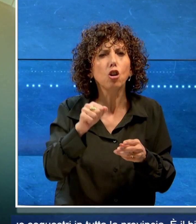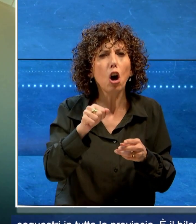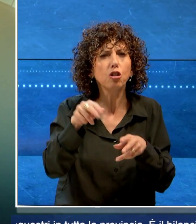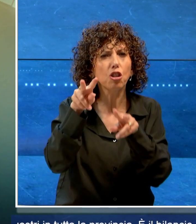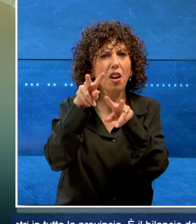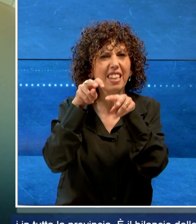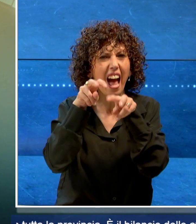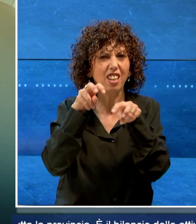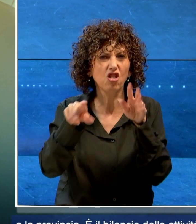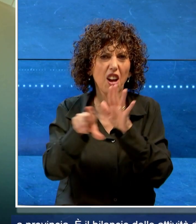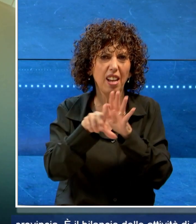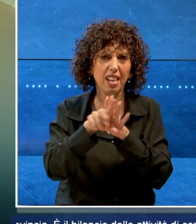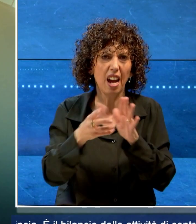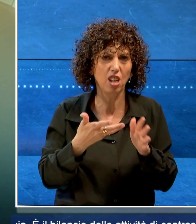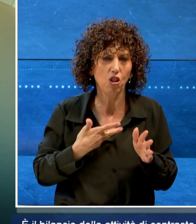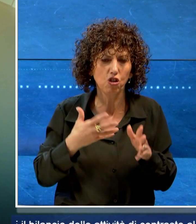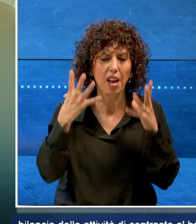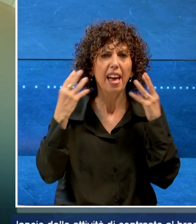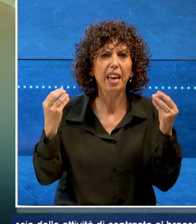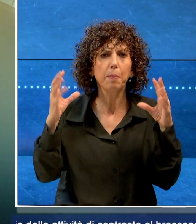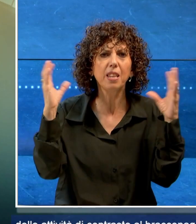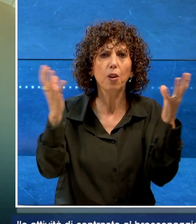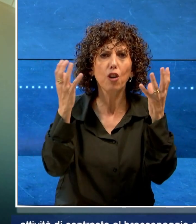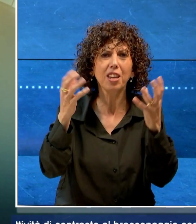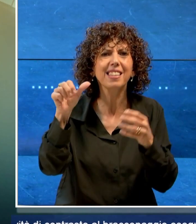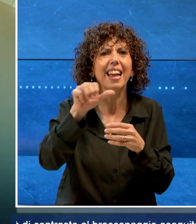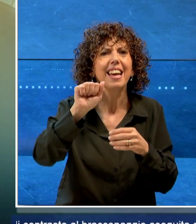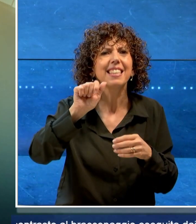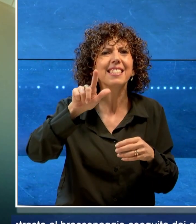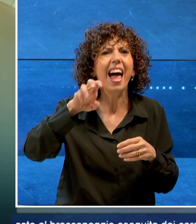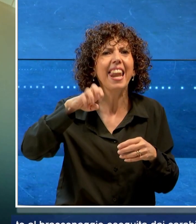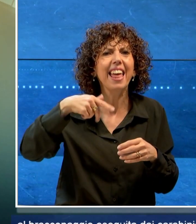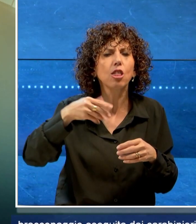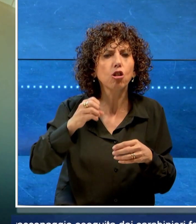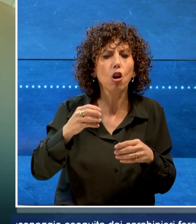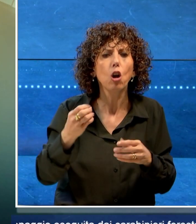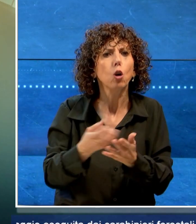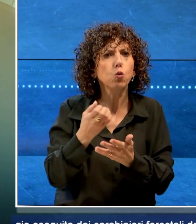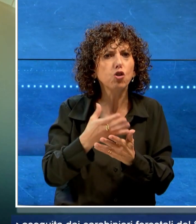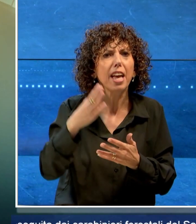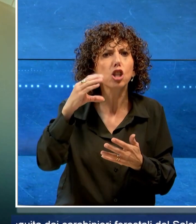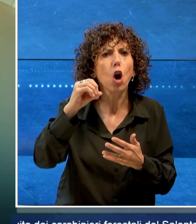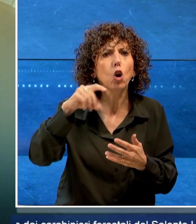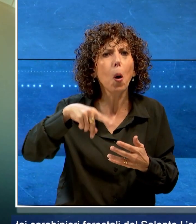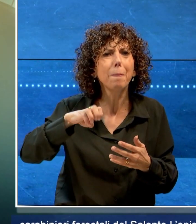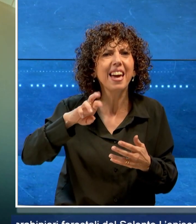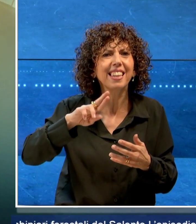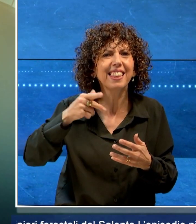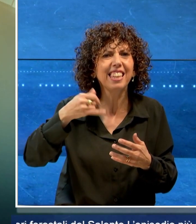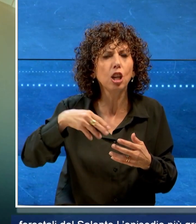eseguita dai carabinieri forestali del Salento. L'episodio più grave è avvenuto a Copertino, dove un